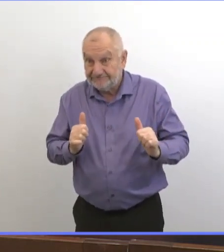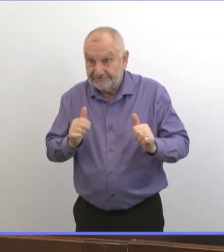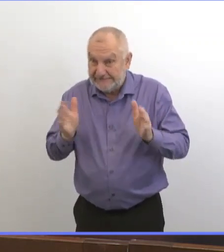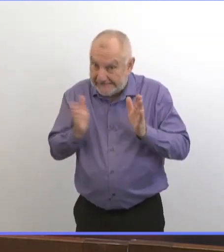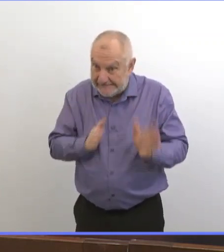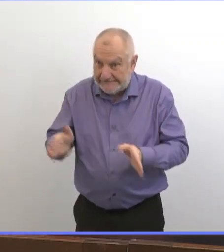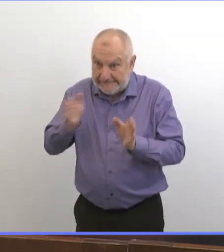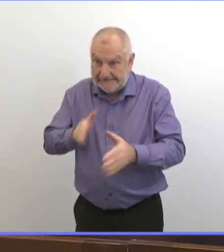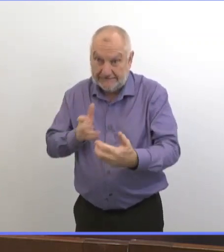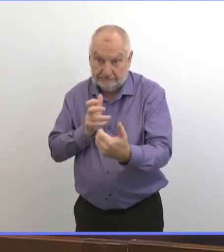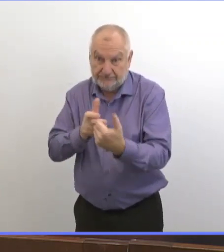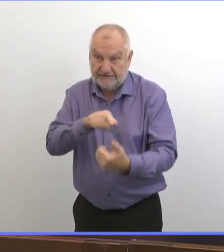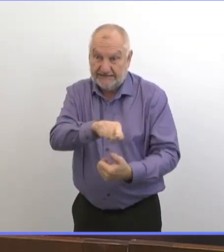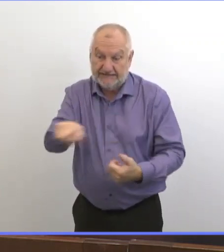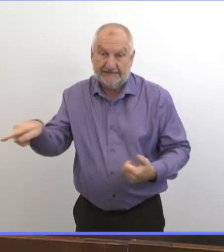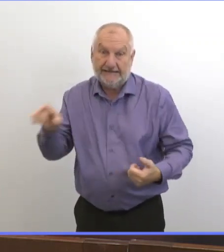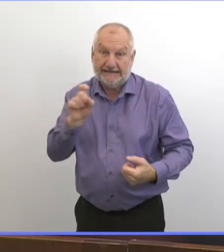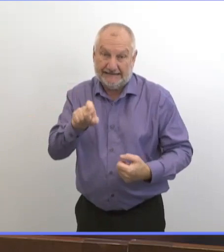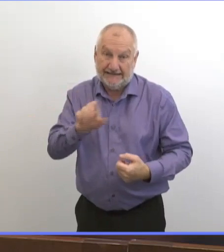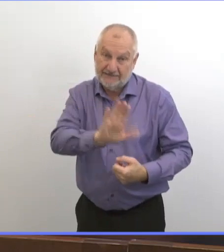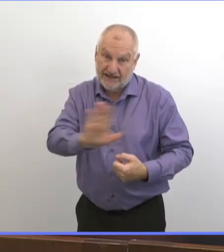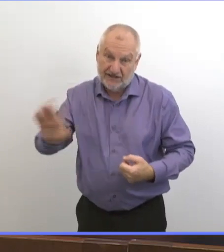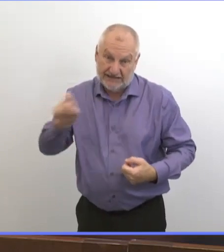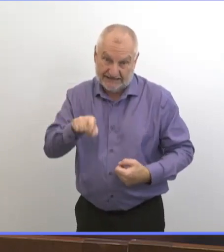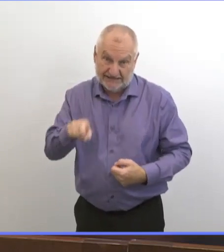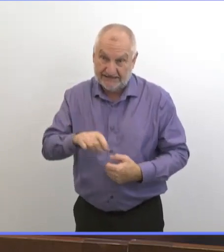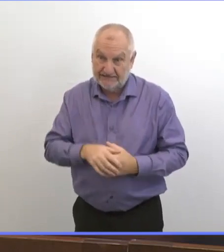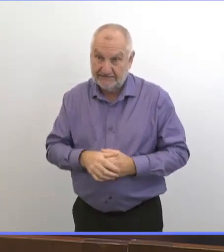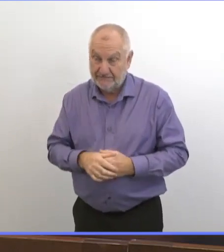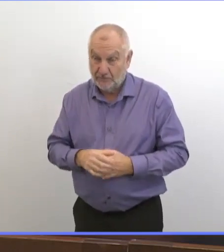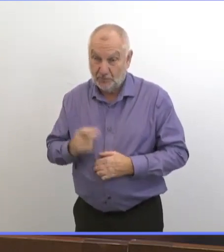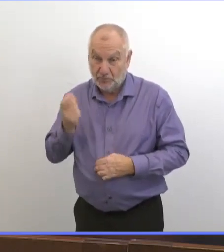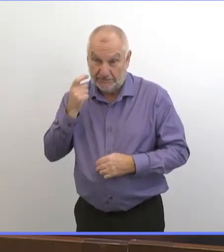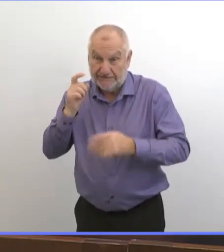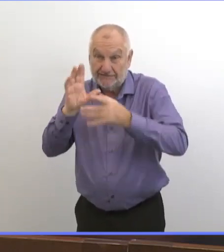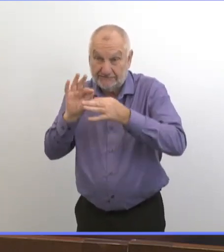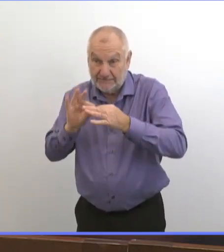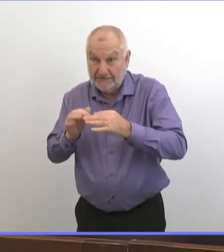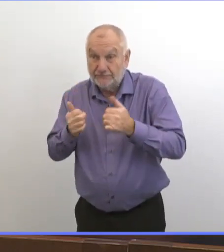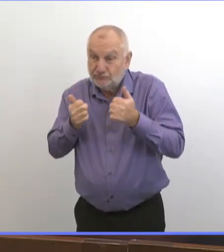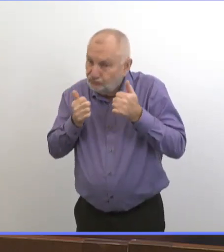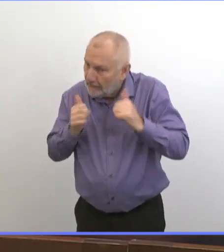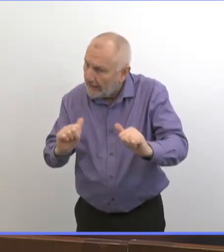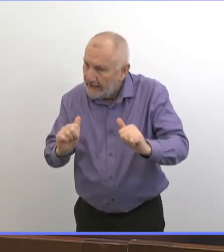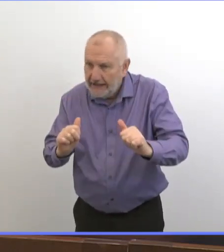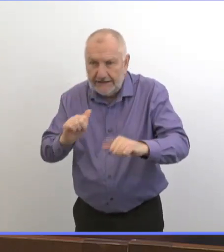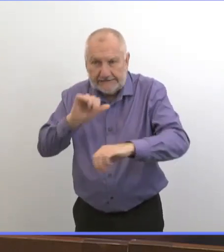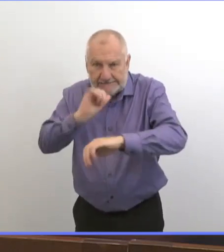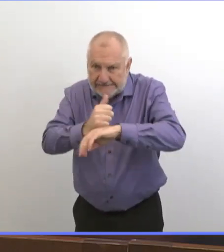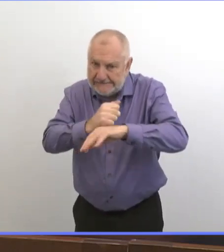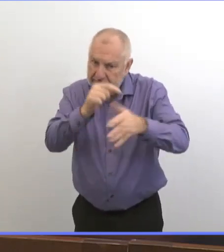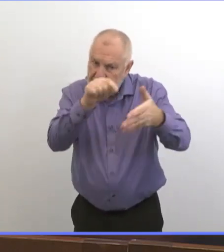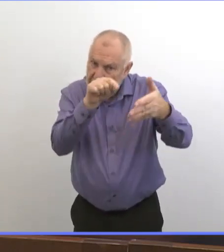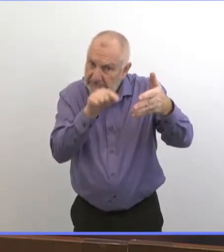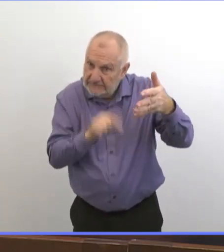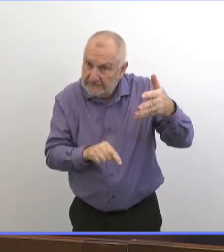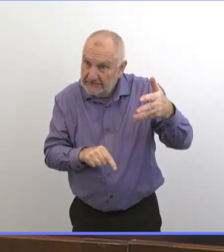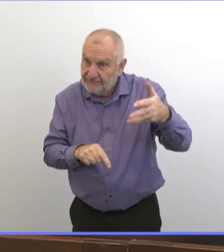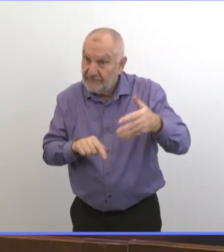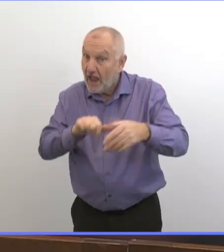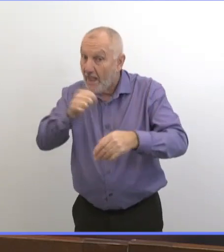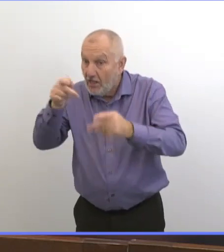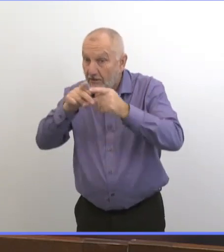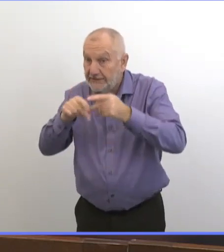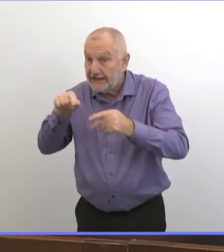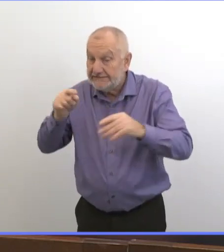ça du mieux qu'on peut. Et comme je l'ai dit, à l'heure actuelle, on essaie d'avoir certaines choses en place, des